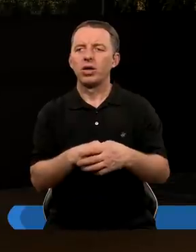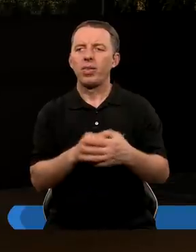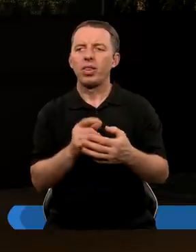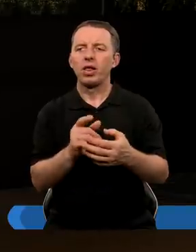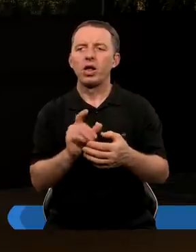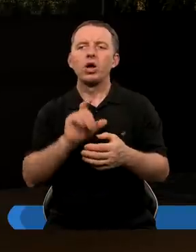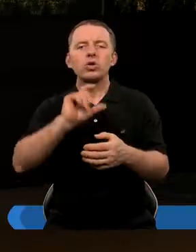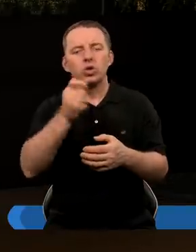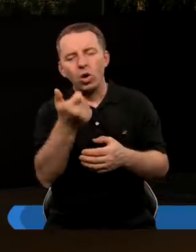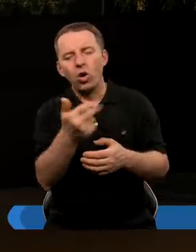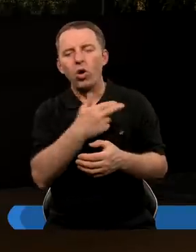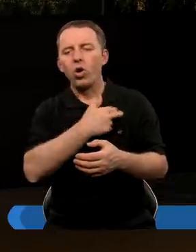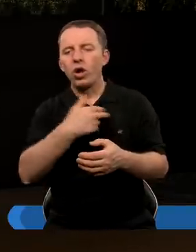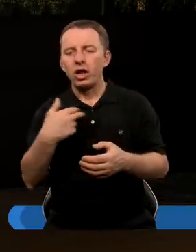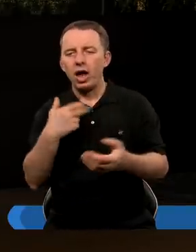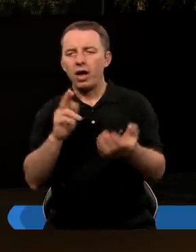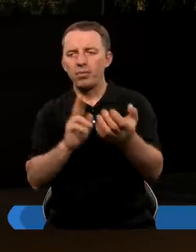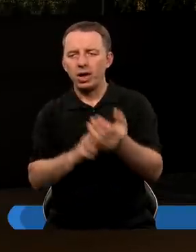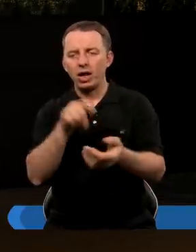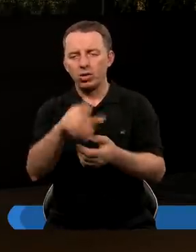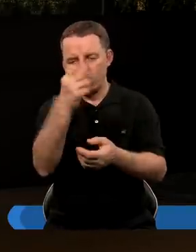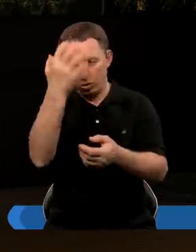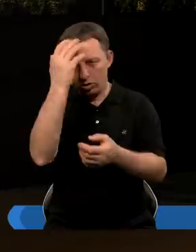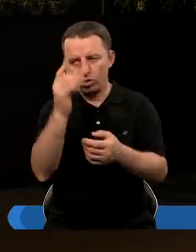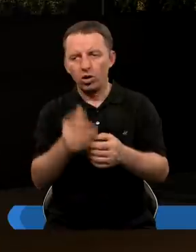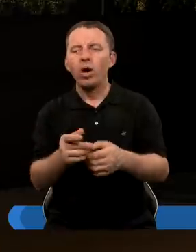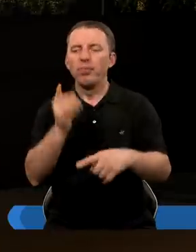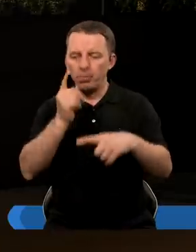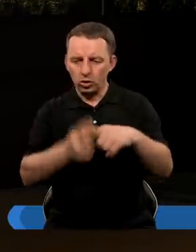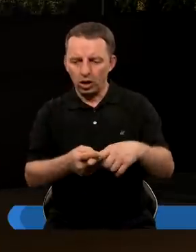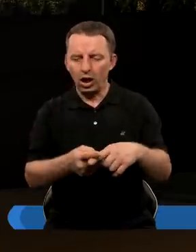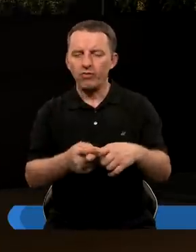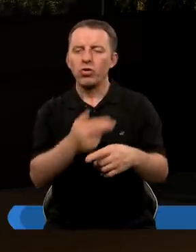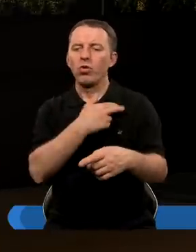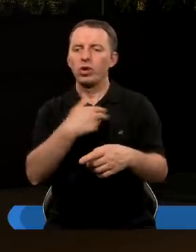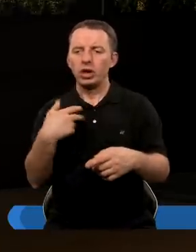co nam na to, że król postanowił nas zabić?